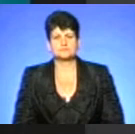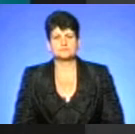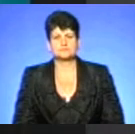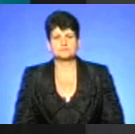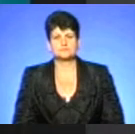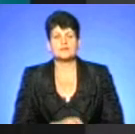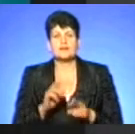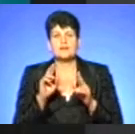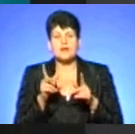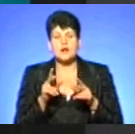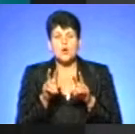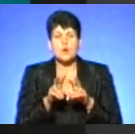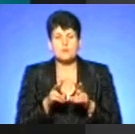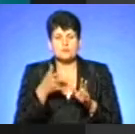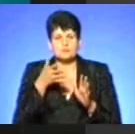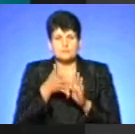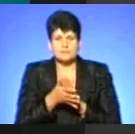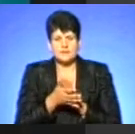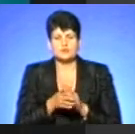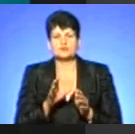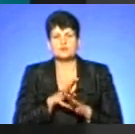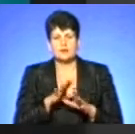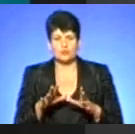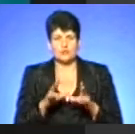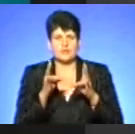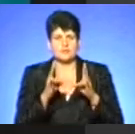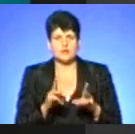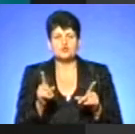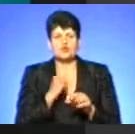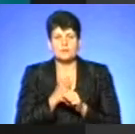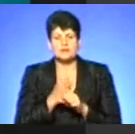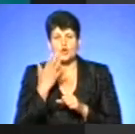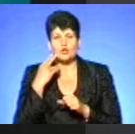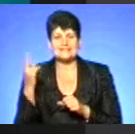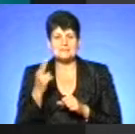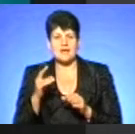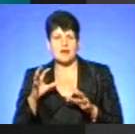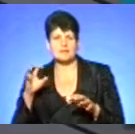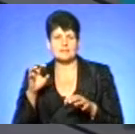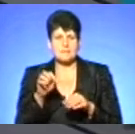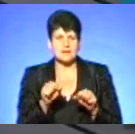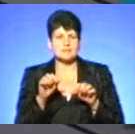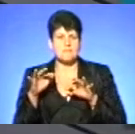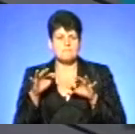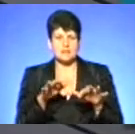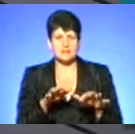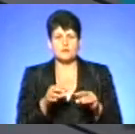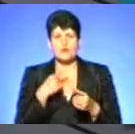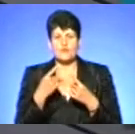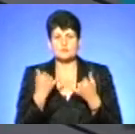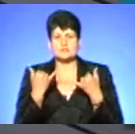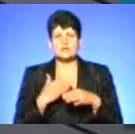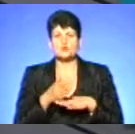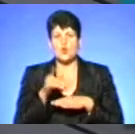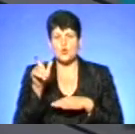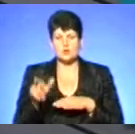Отож, як розпізнати та оминути на безпеку та що робити, коли змія таки напала? Про це сьогодні говоримо у програмі «Тема дня» разом із нашим гостем.